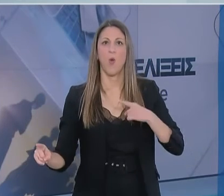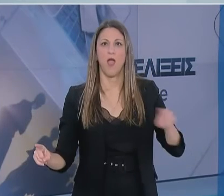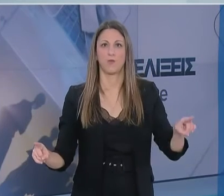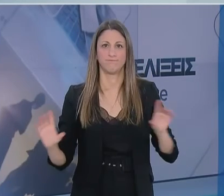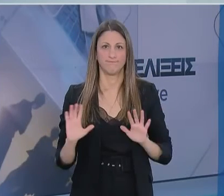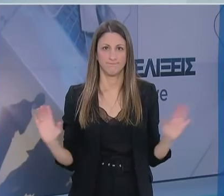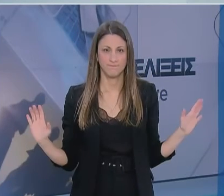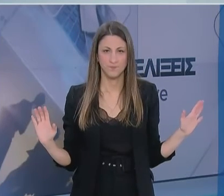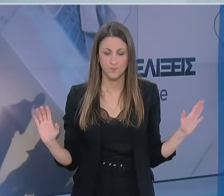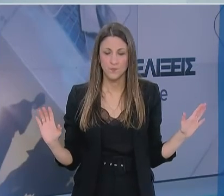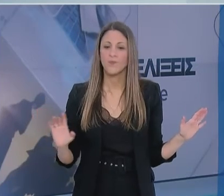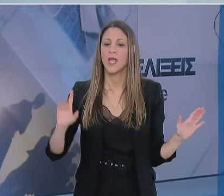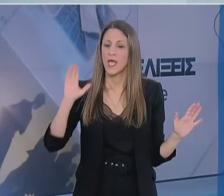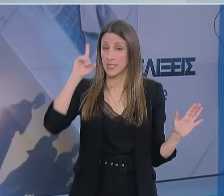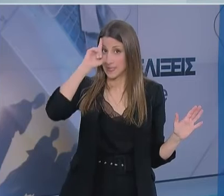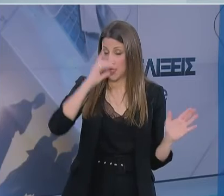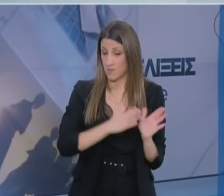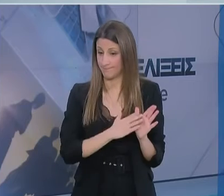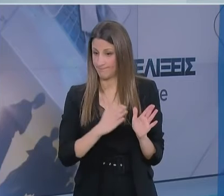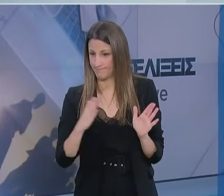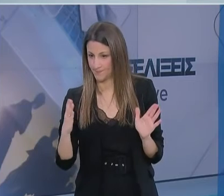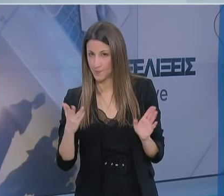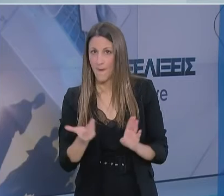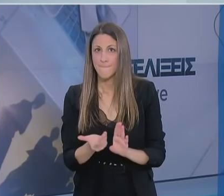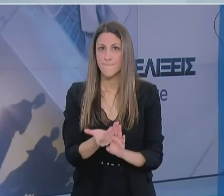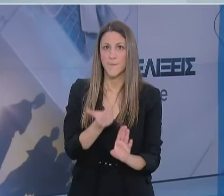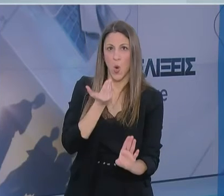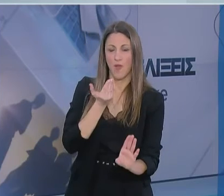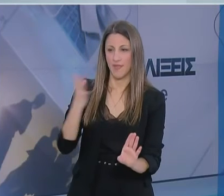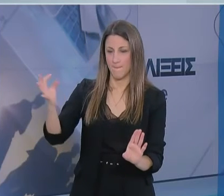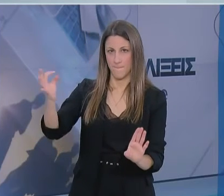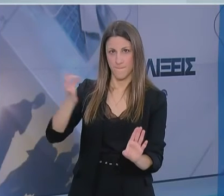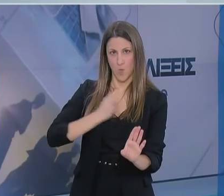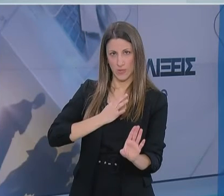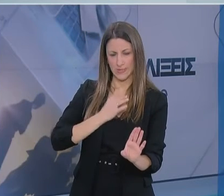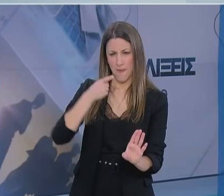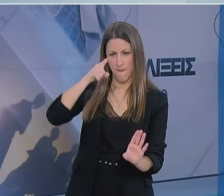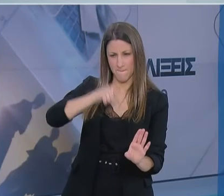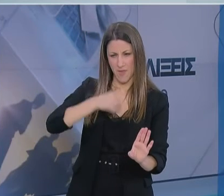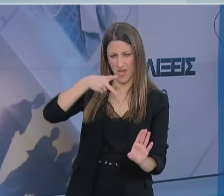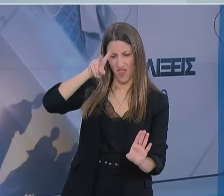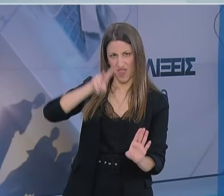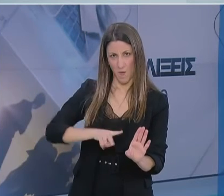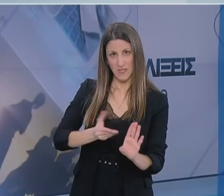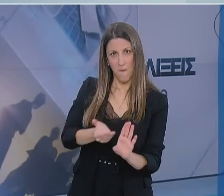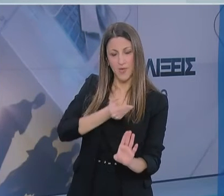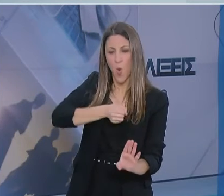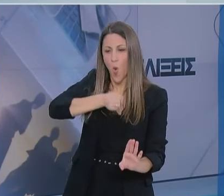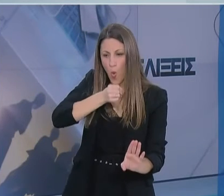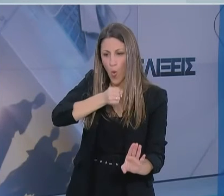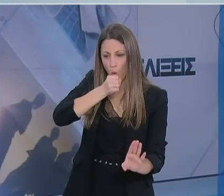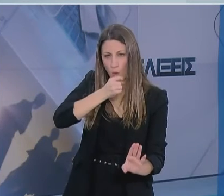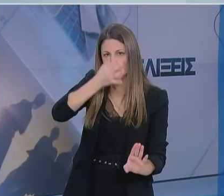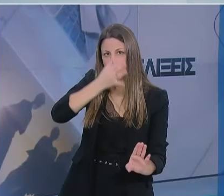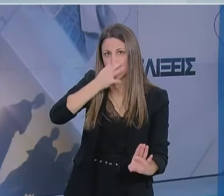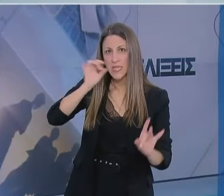Επίσης ξέρουμε ότι υπάρχει μια φάση που λέγεται προσυμπτωματική μία με δύο μέρες πριν να εμφανίσει τα συμπτώματα γιατί παίρνει